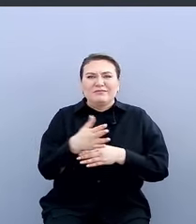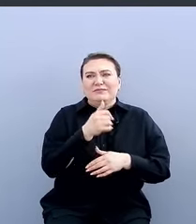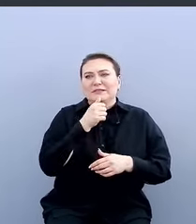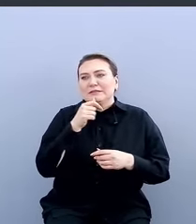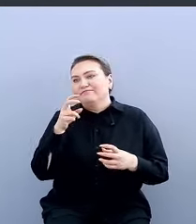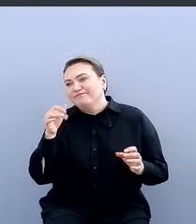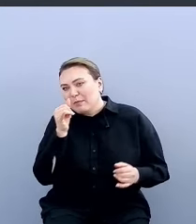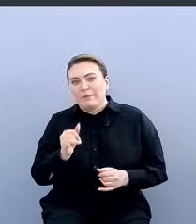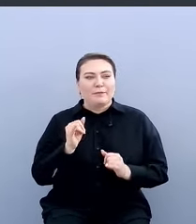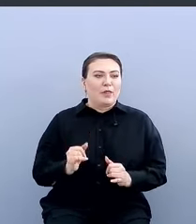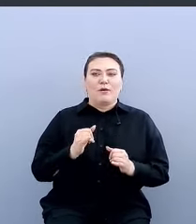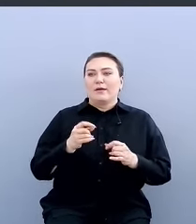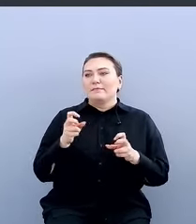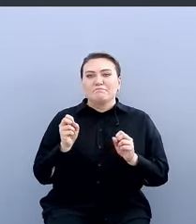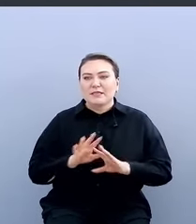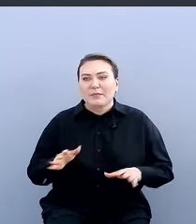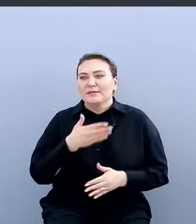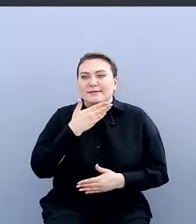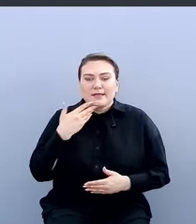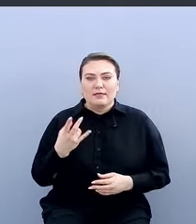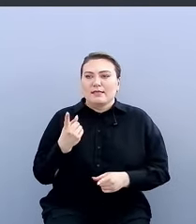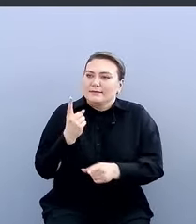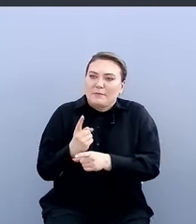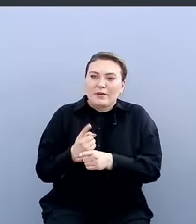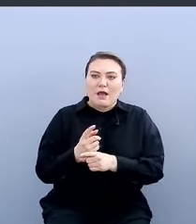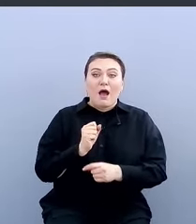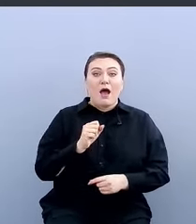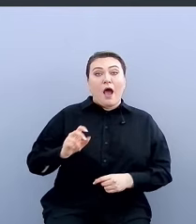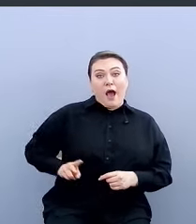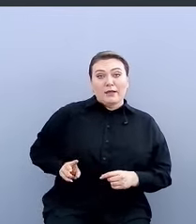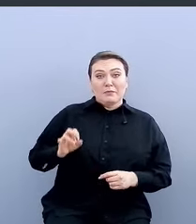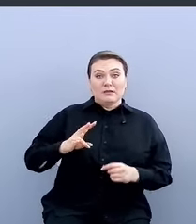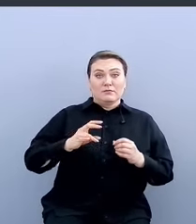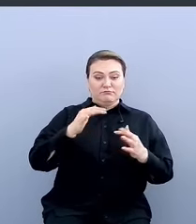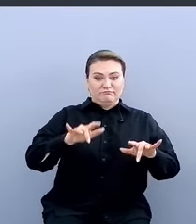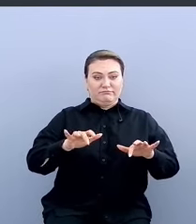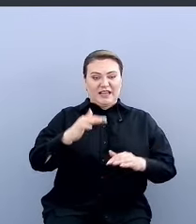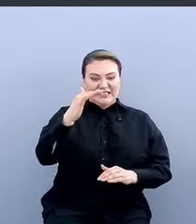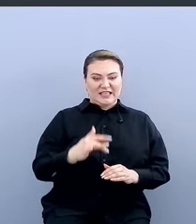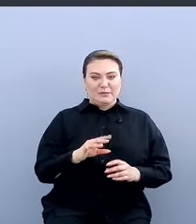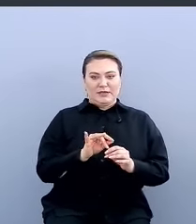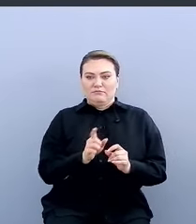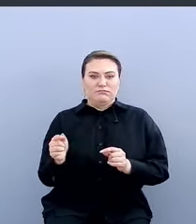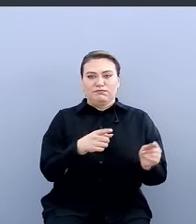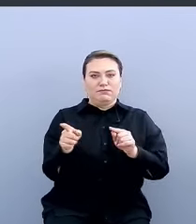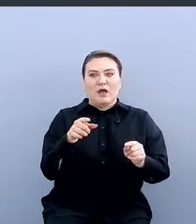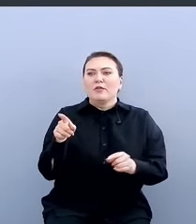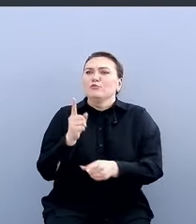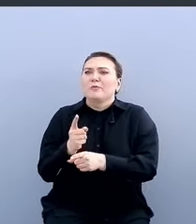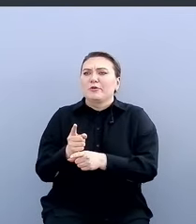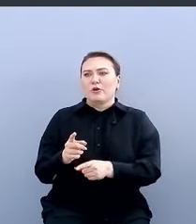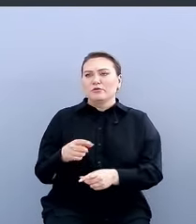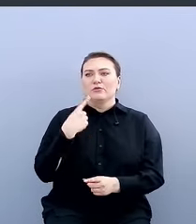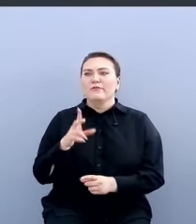небезопасно, надо запретить. Админ, не знаю, там скриптом раскатывает конфидни какие-то, что еще, да, а ты ему запрещаешь, ты ему не